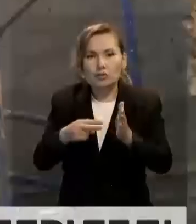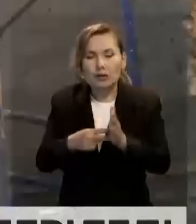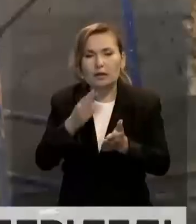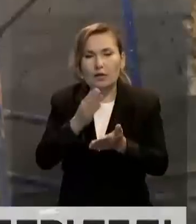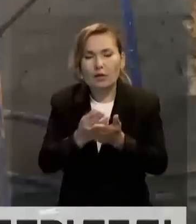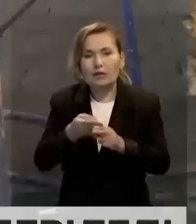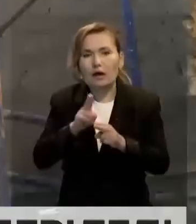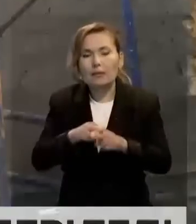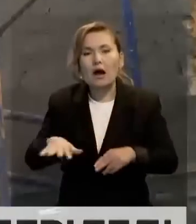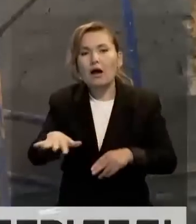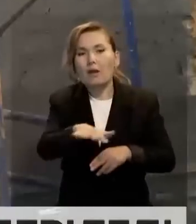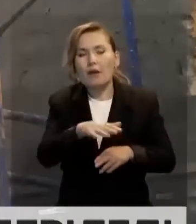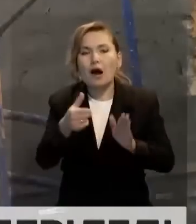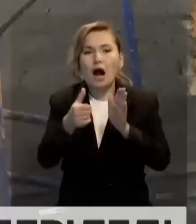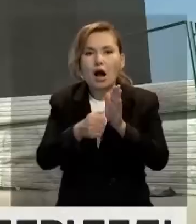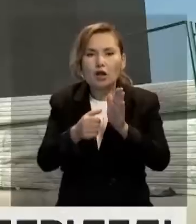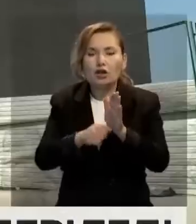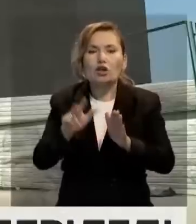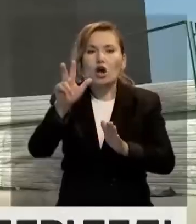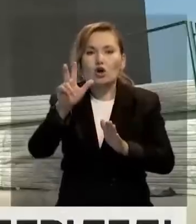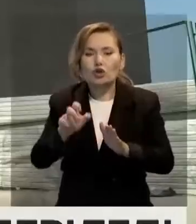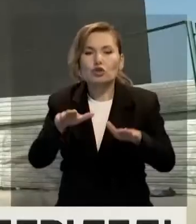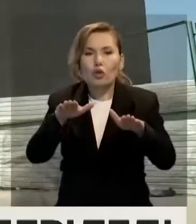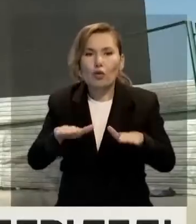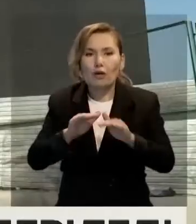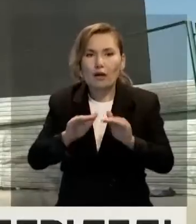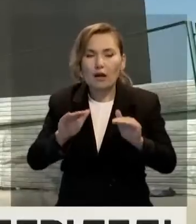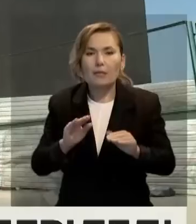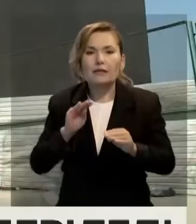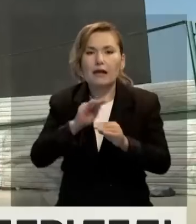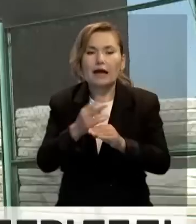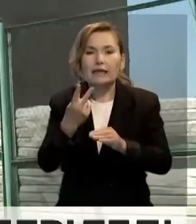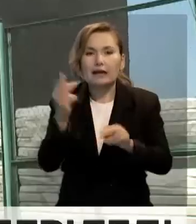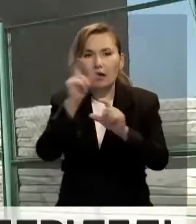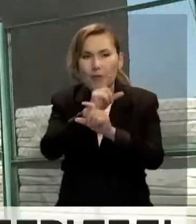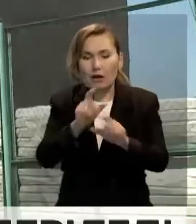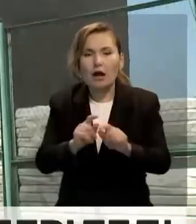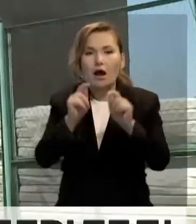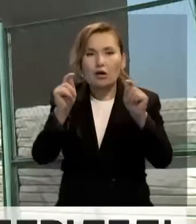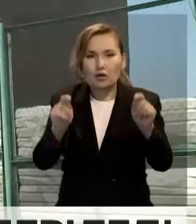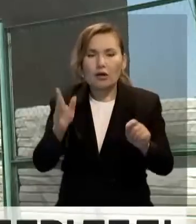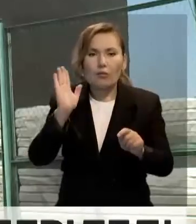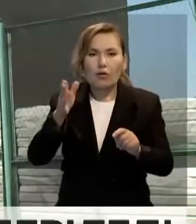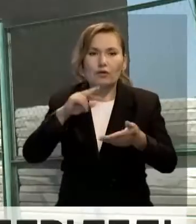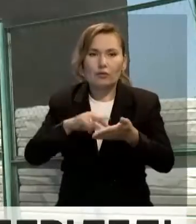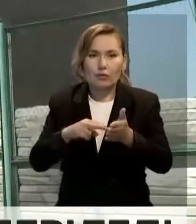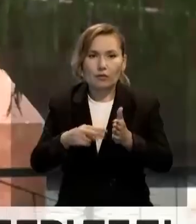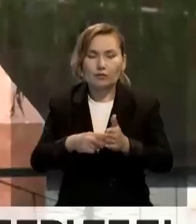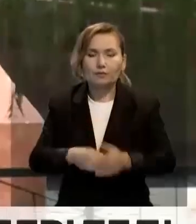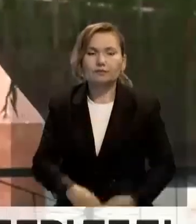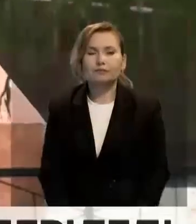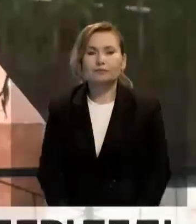екен. Мұнан бөлі қауданда 600 және 300 орында тағы екі мектеп бұйылдан қалмай, есігін айқара ашат деп күтілуде.